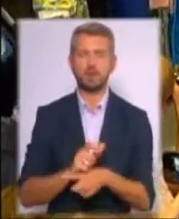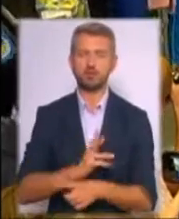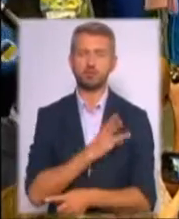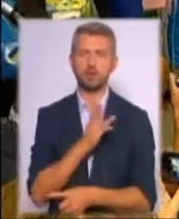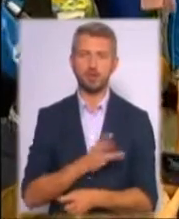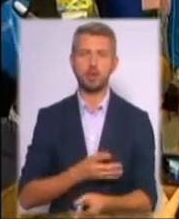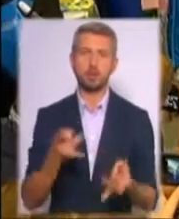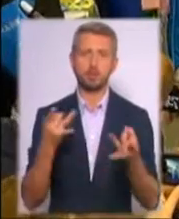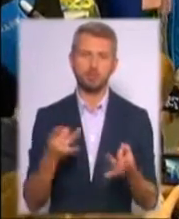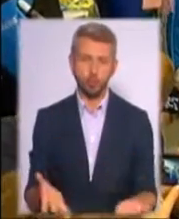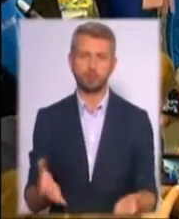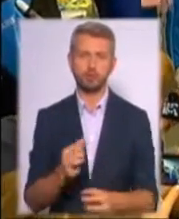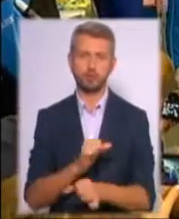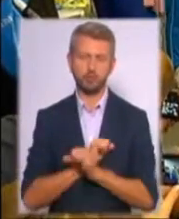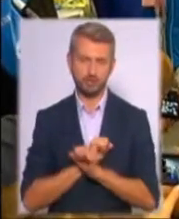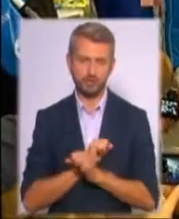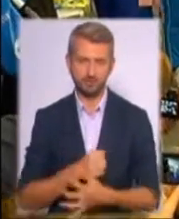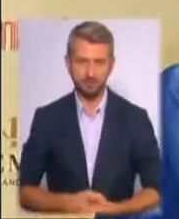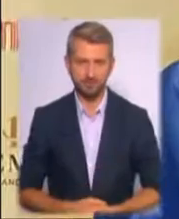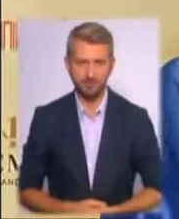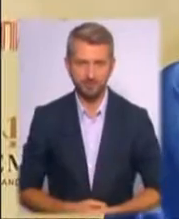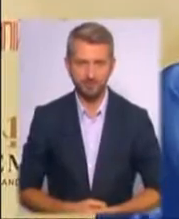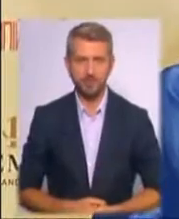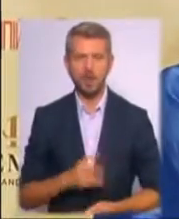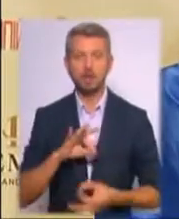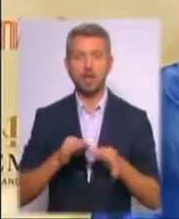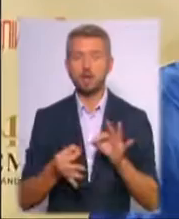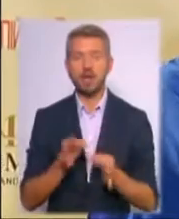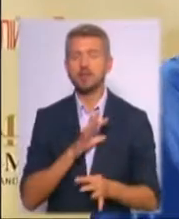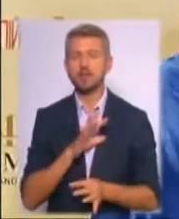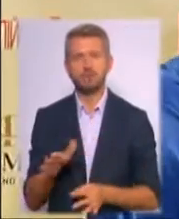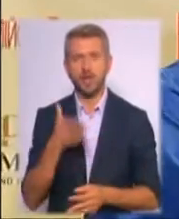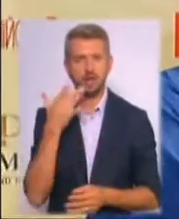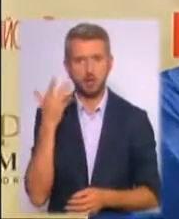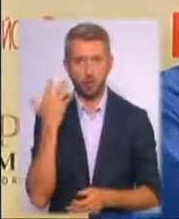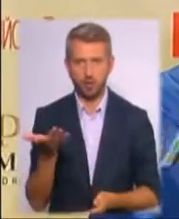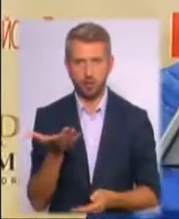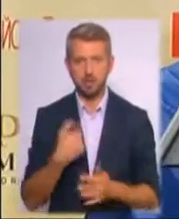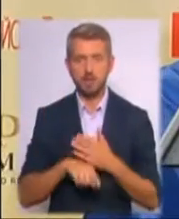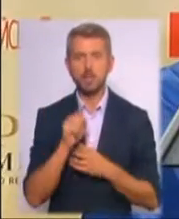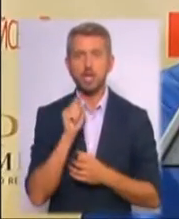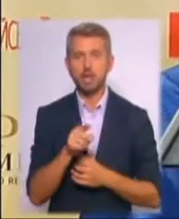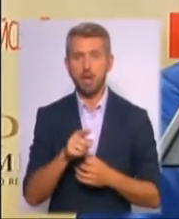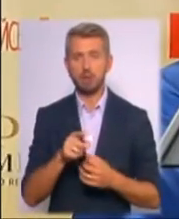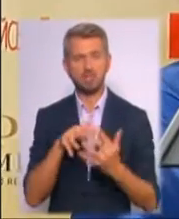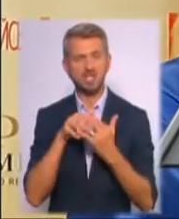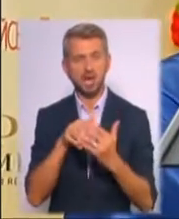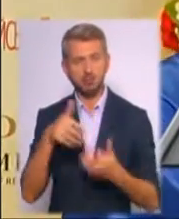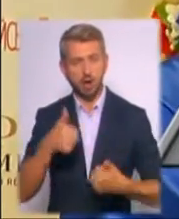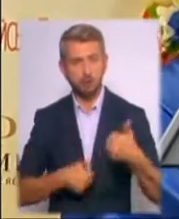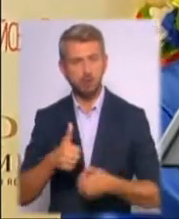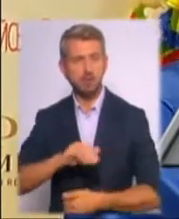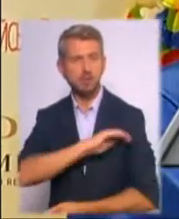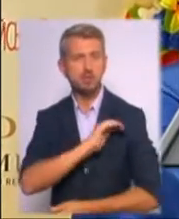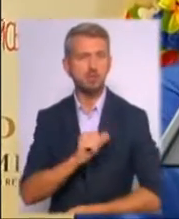– просто відпочити. На олімпіаді не бувається легко, тому що там сражаються сильніші, і треба